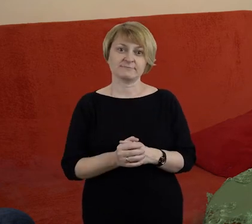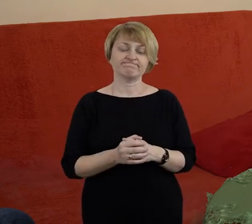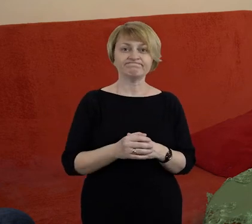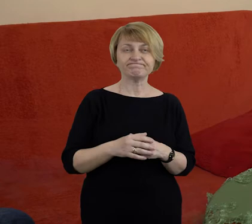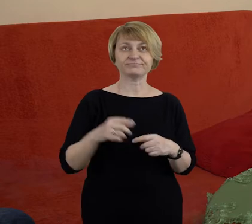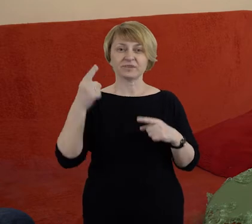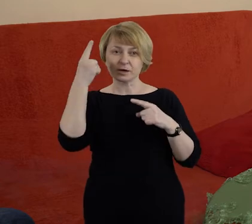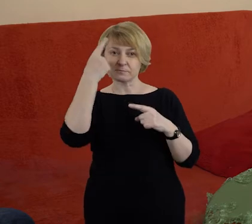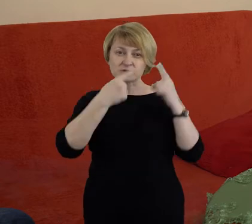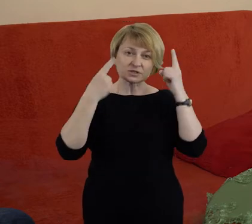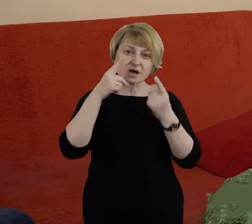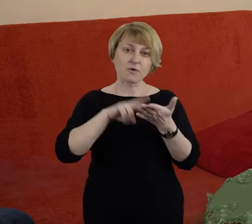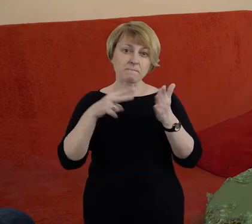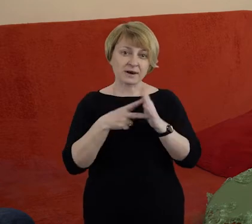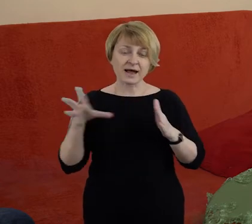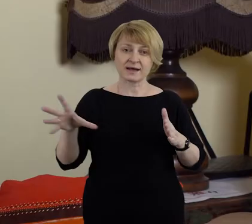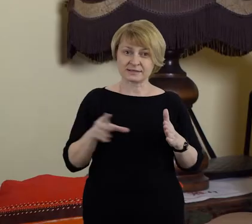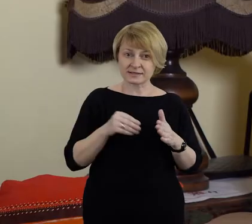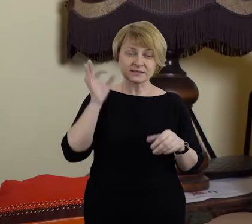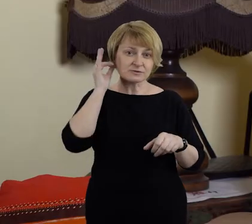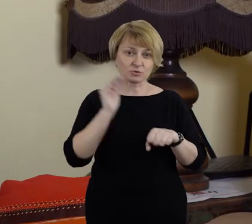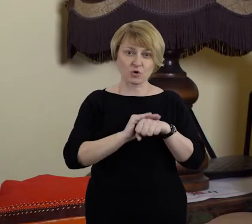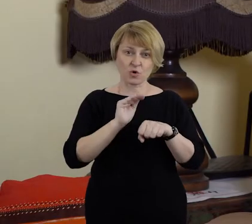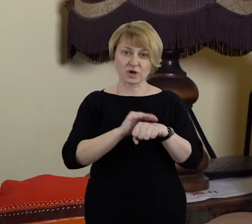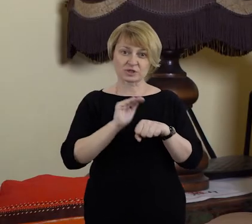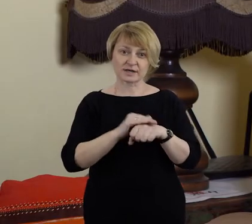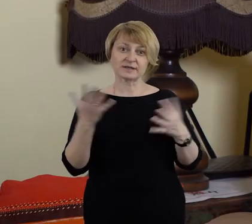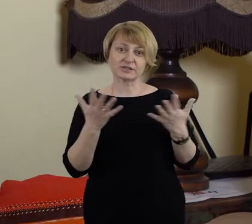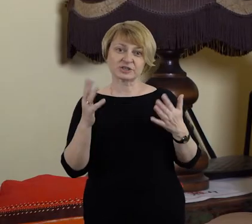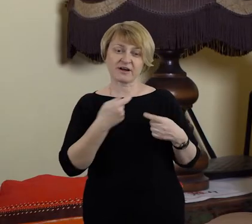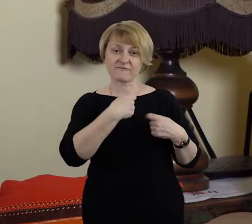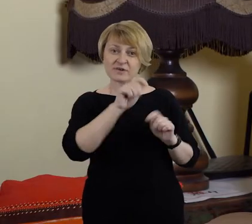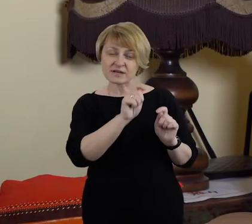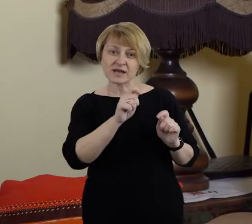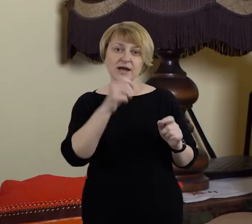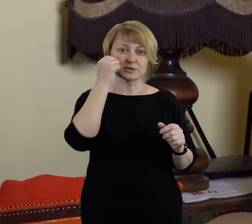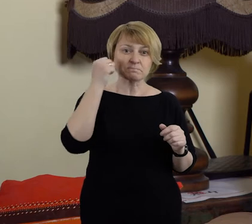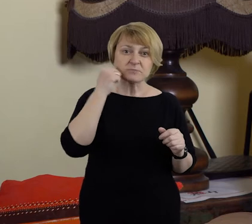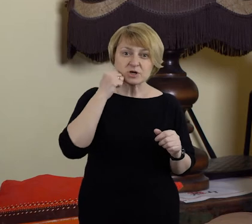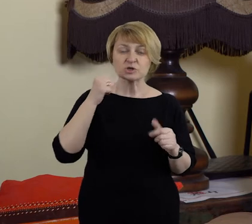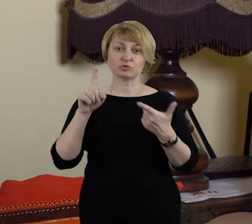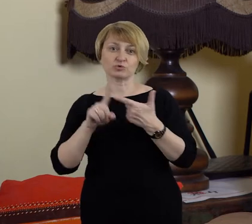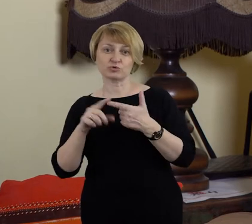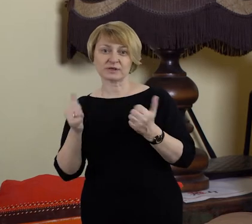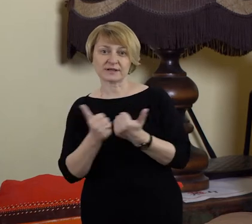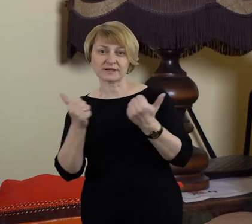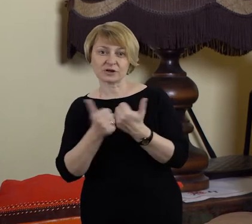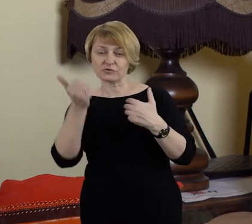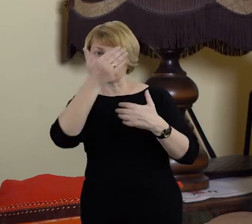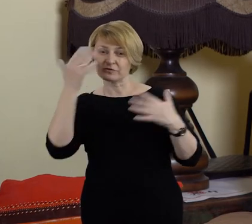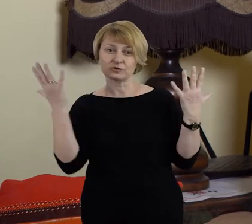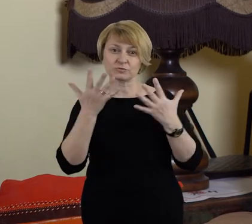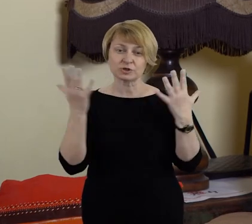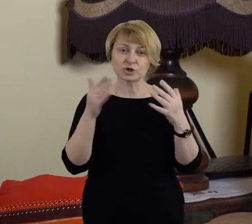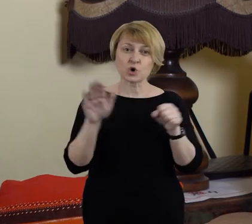wybierała się razem z koleżanką do Bytomia lub do Krakowa, to jeszcze nie było wiadomo,